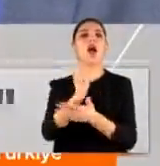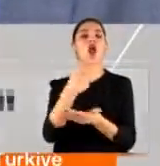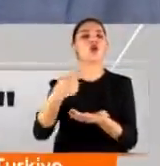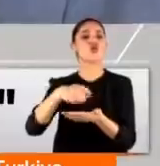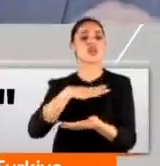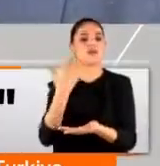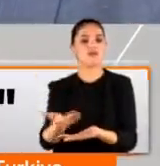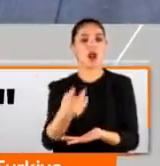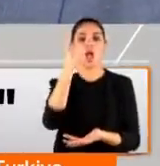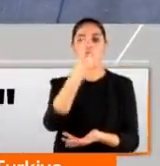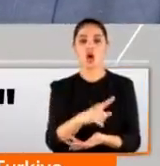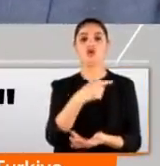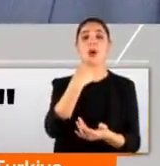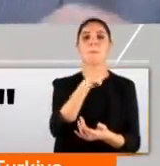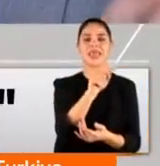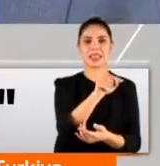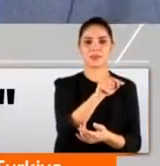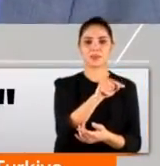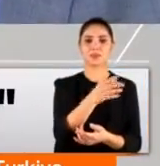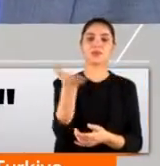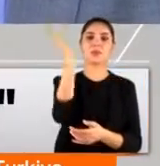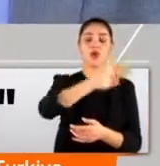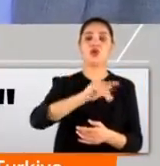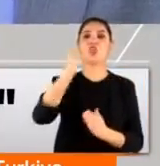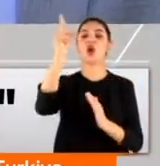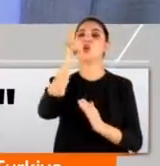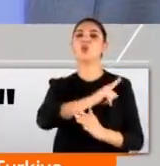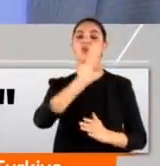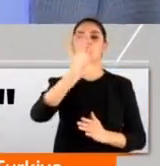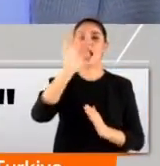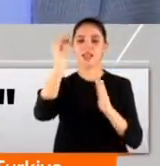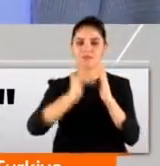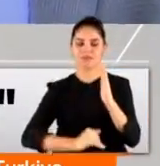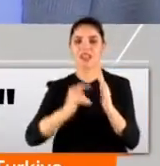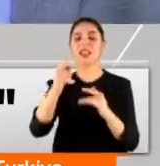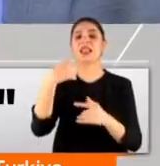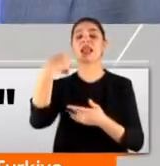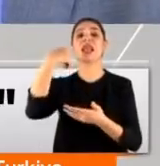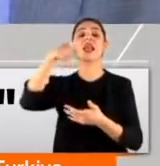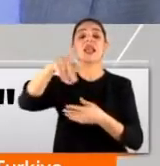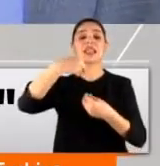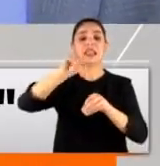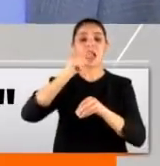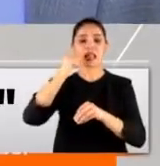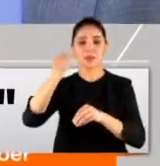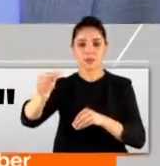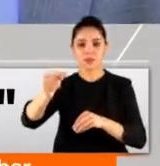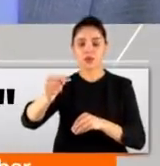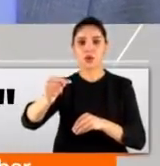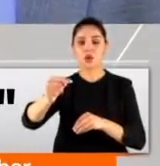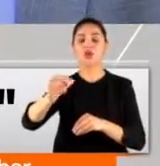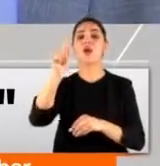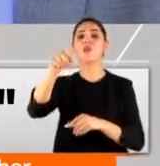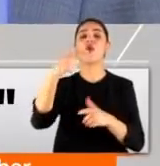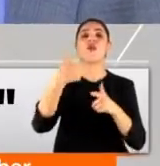liralık bir ürünü önce 1000 lira yapan satıcıya onu 500 liraya %50 indirimle sattım diyorsa ve kanıtlayamazsa daha önce 1000 lira olduğunu